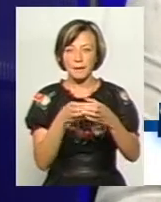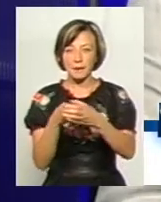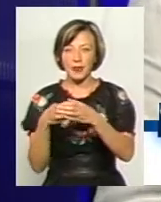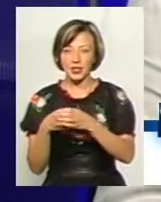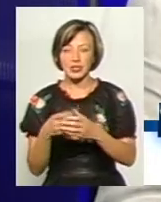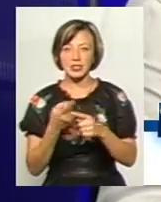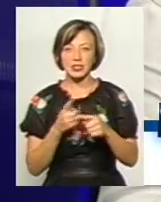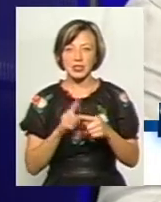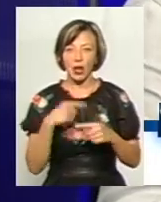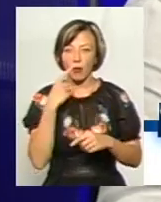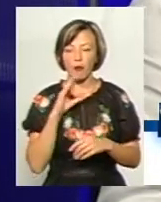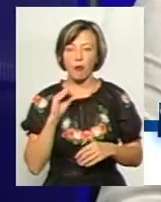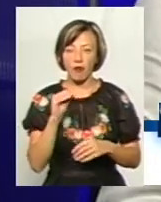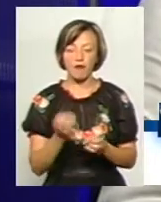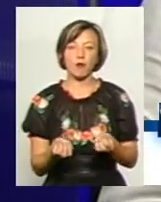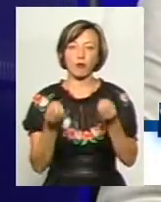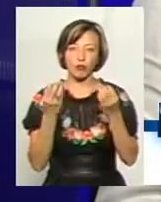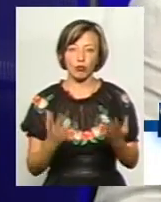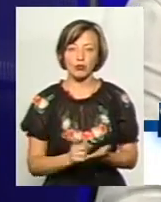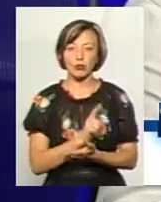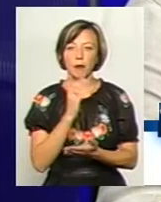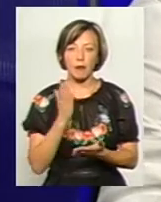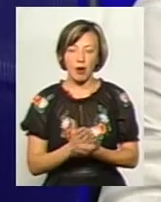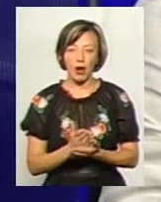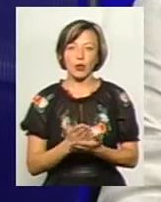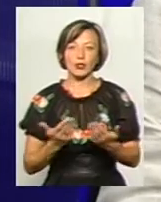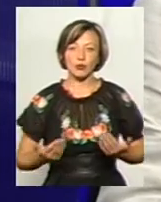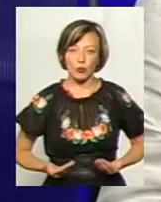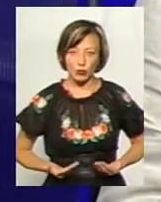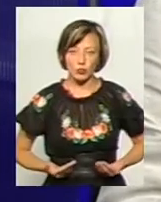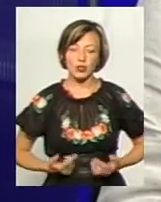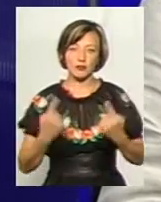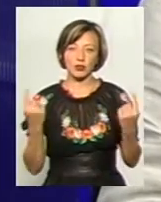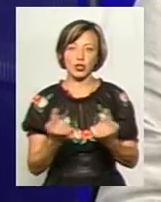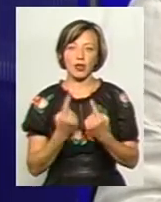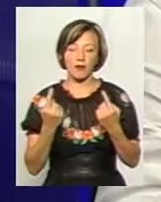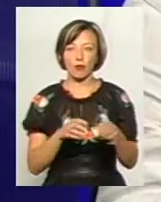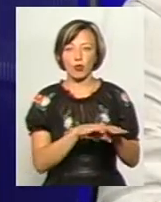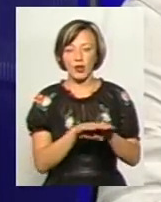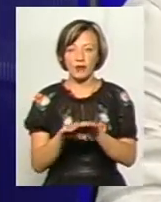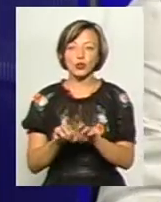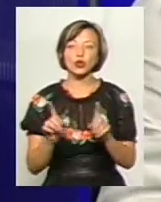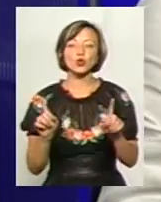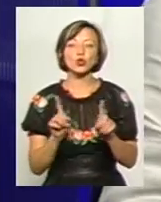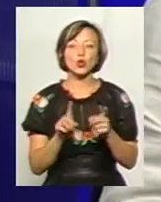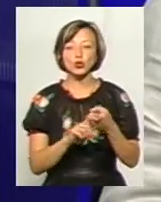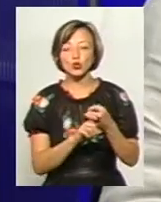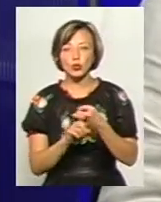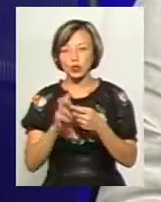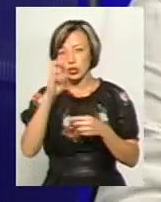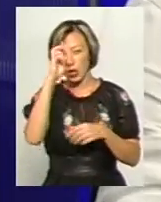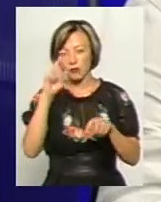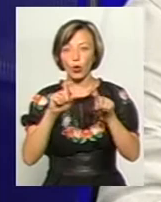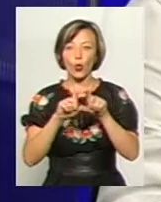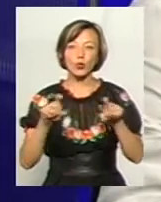мови, які просто мають існувати на побутово-звичаєвому рівні. Що стосується державних